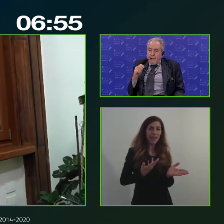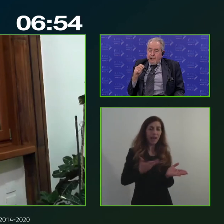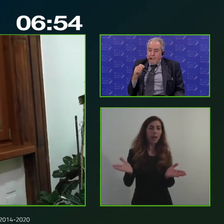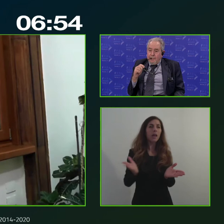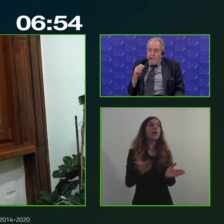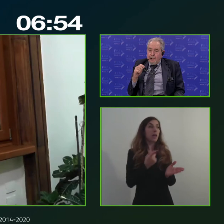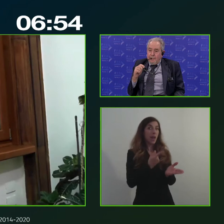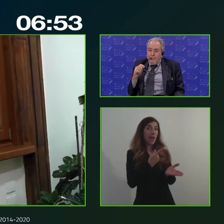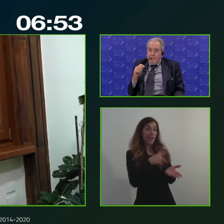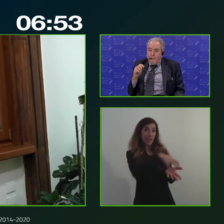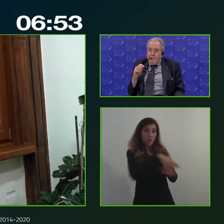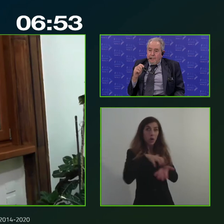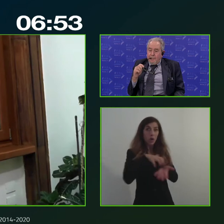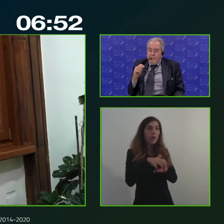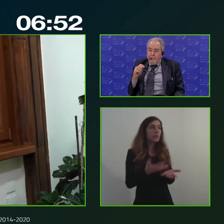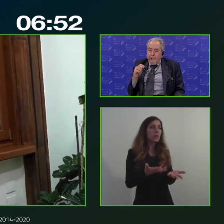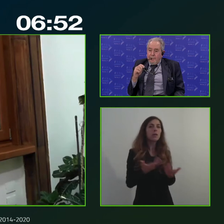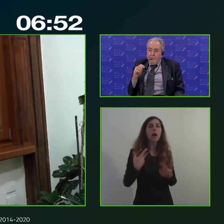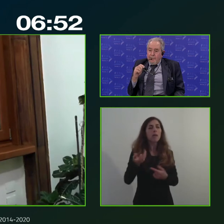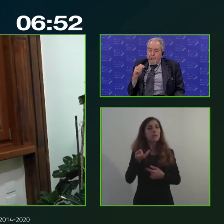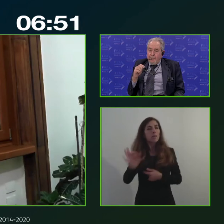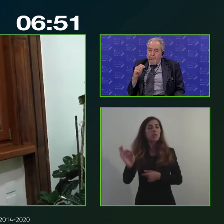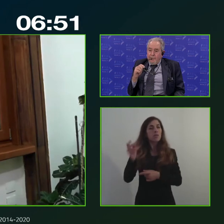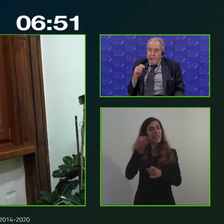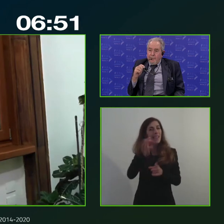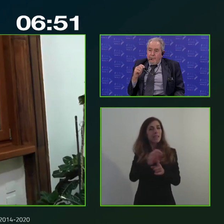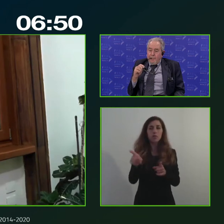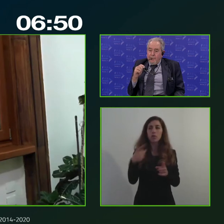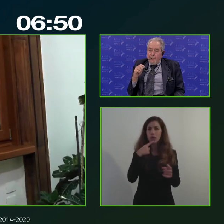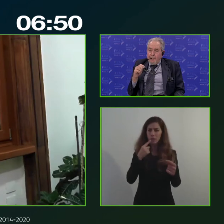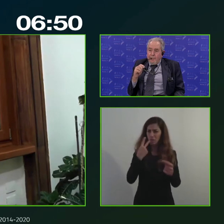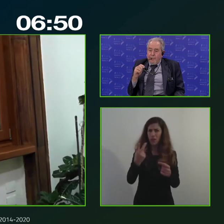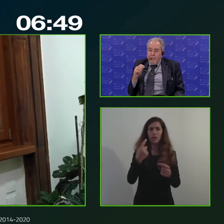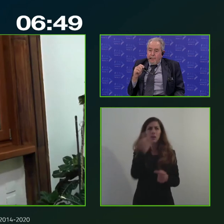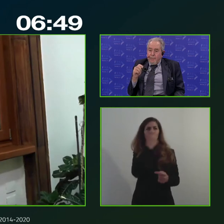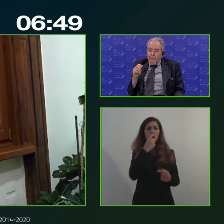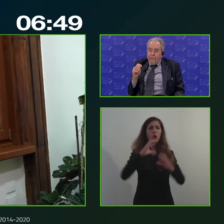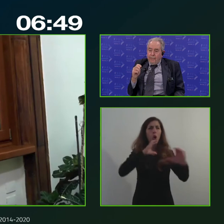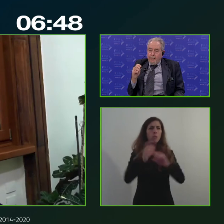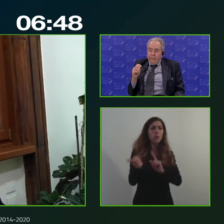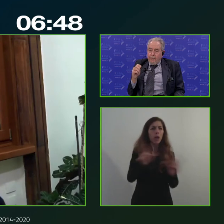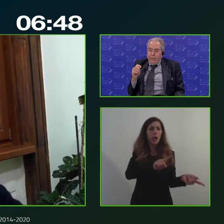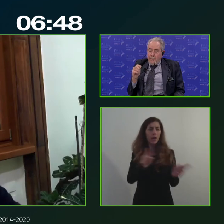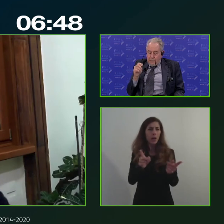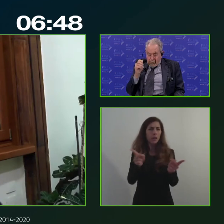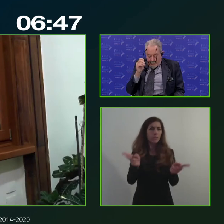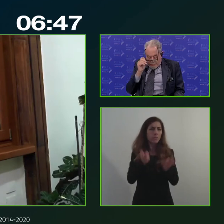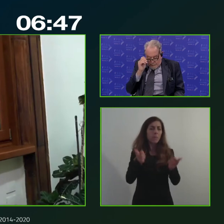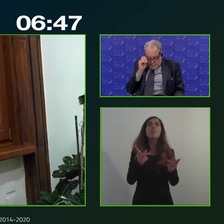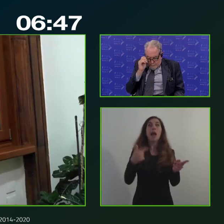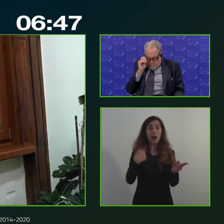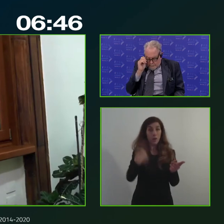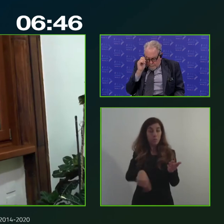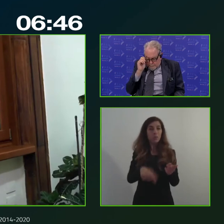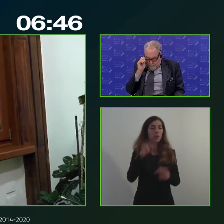risorse che avevano una loro specifica destinazione e questo difetto di comunicazione nasceva proprio mi sono accorto proprio